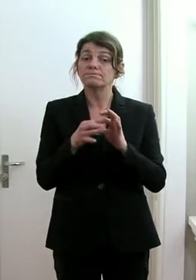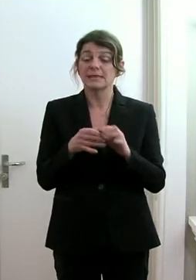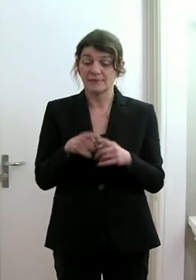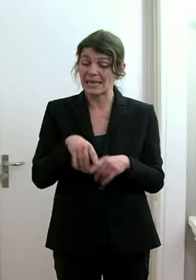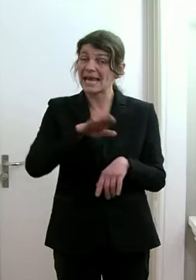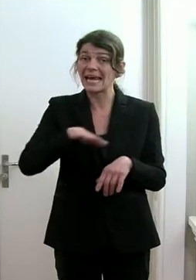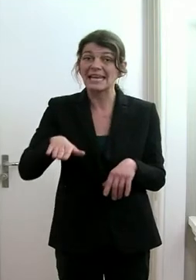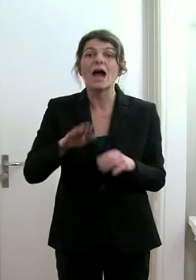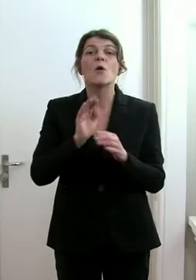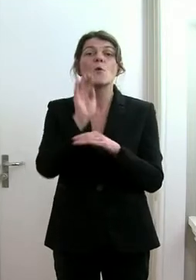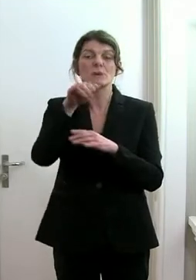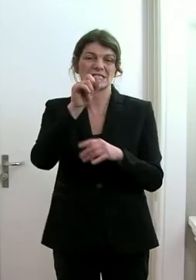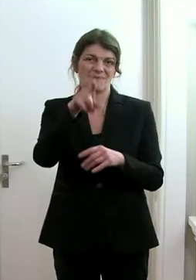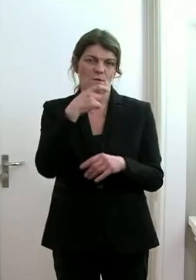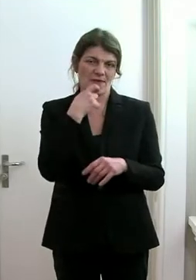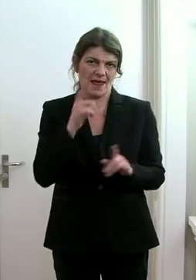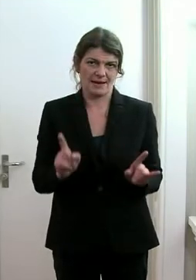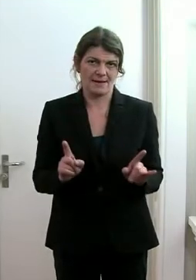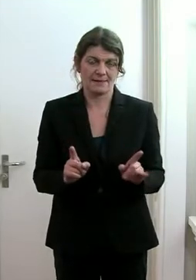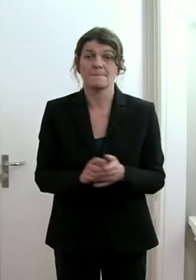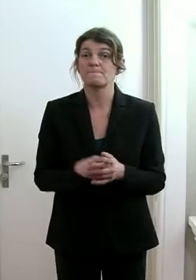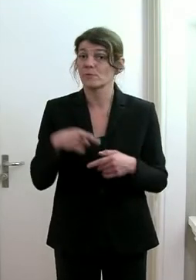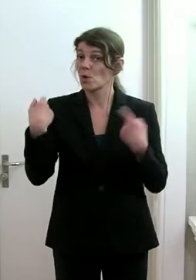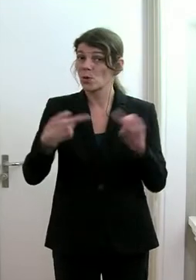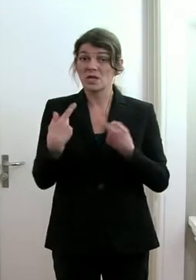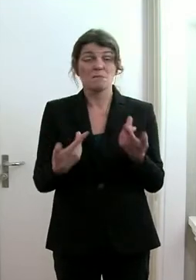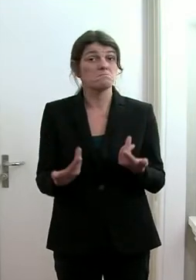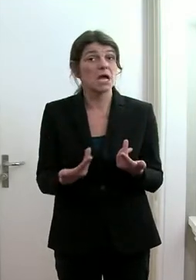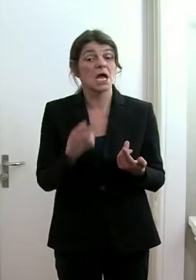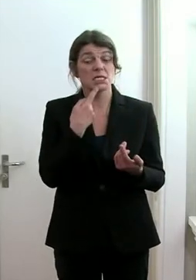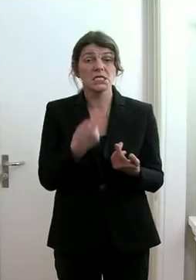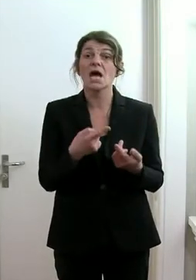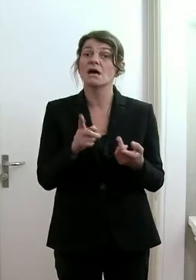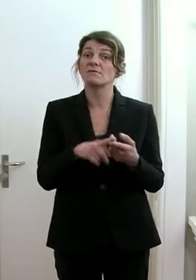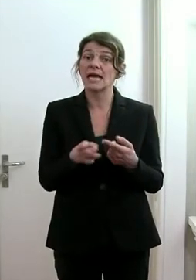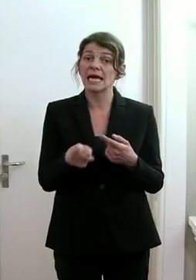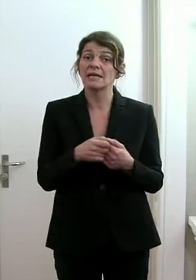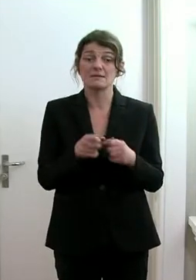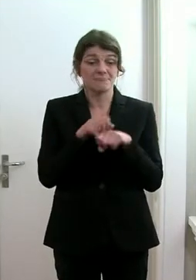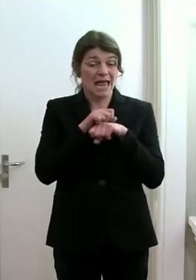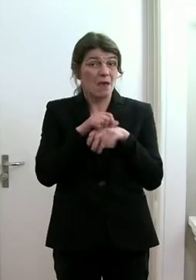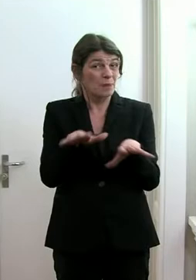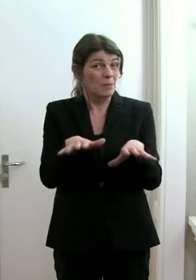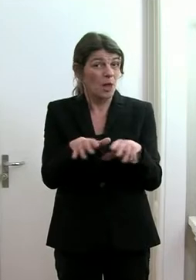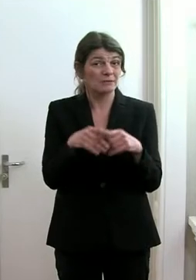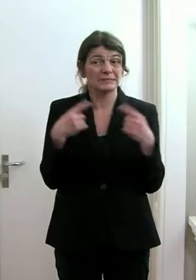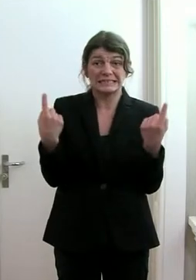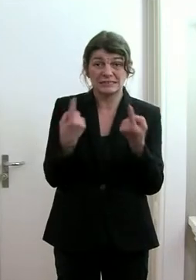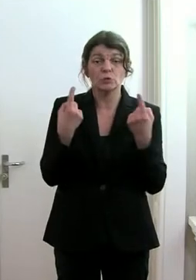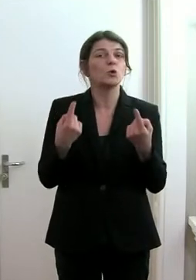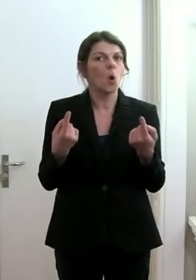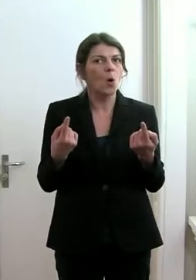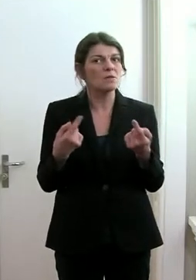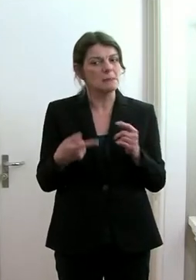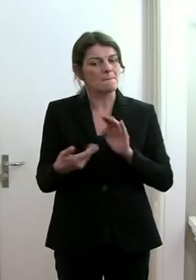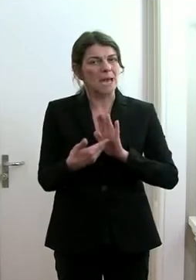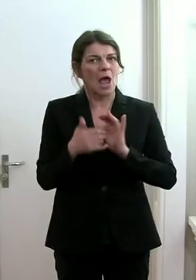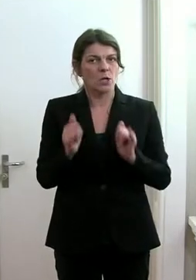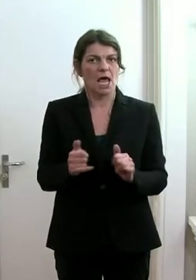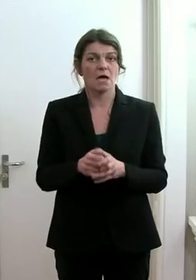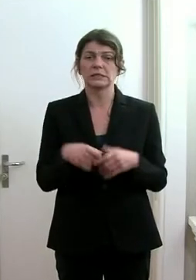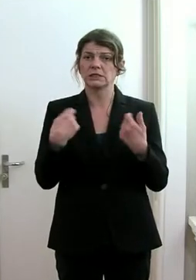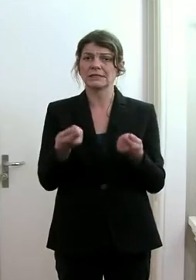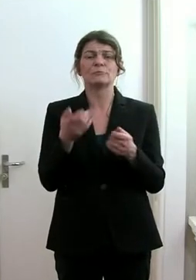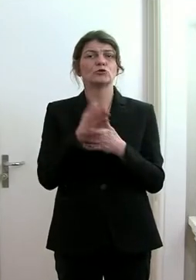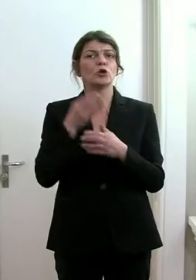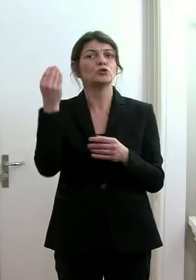die Kinder sind älter als zwölf Jahre und immer natürlich vorausgesetzt, dass es die epidemiologische Situation erfordert. Es gibt bereits